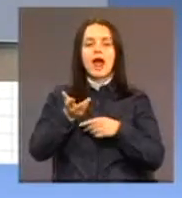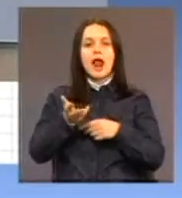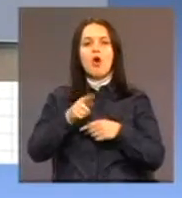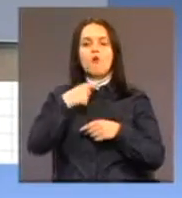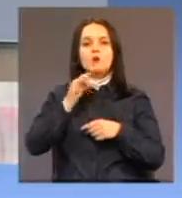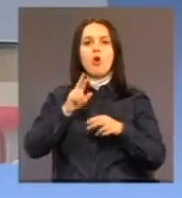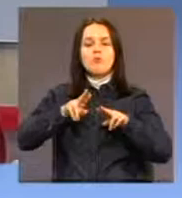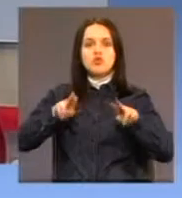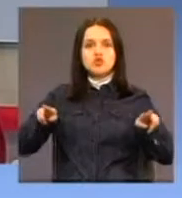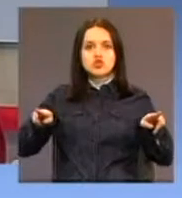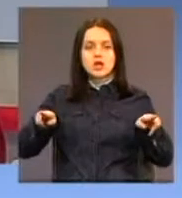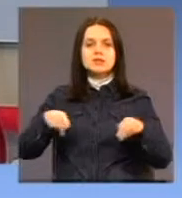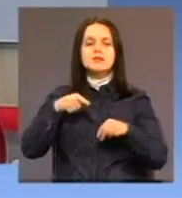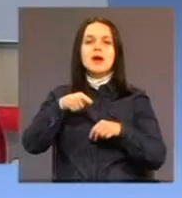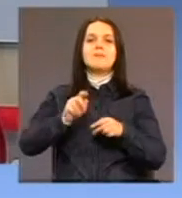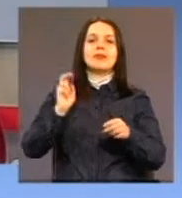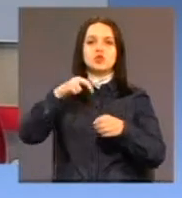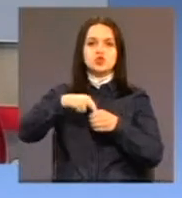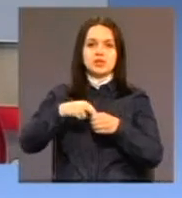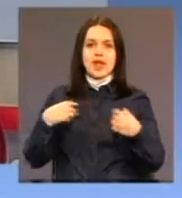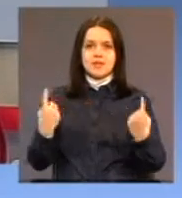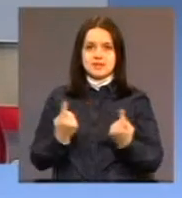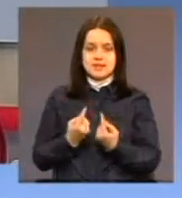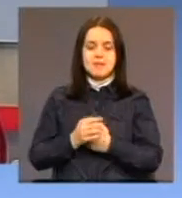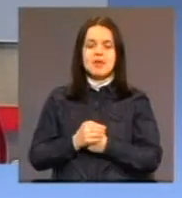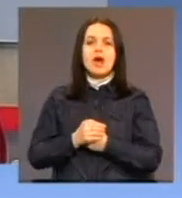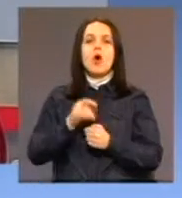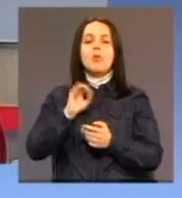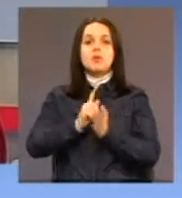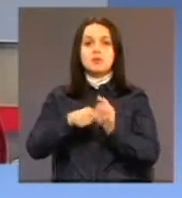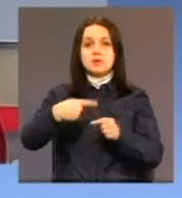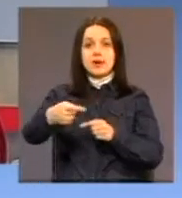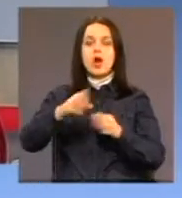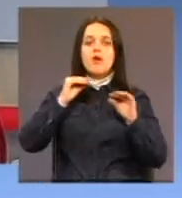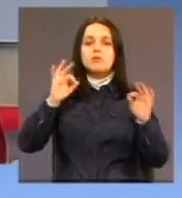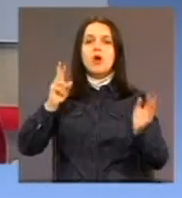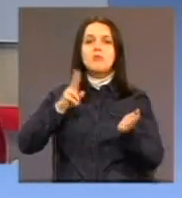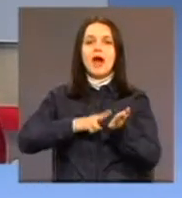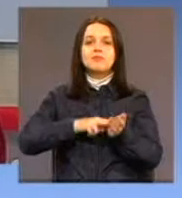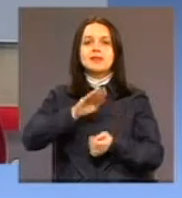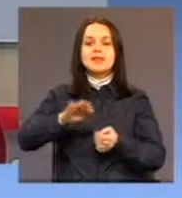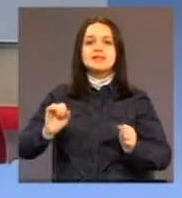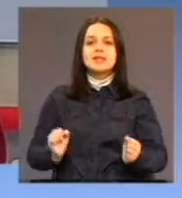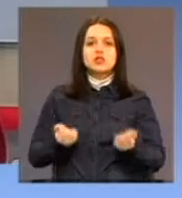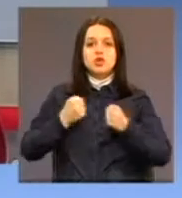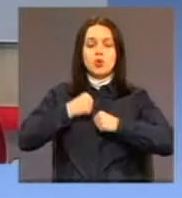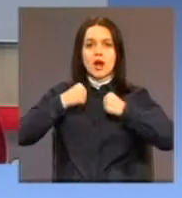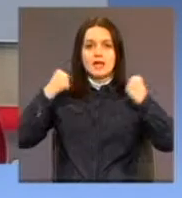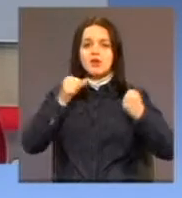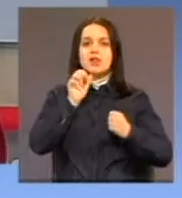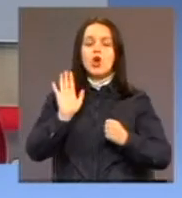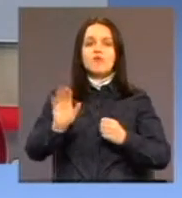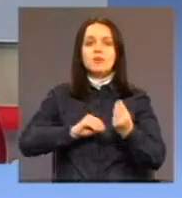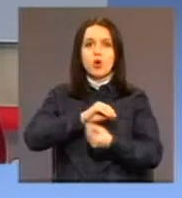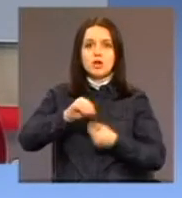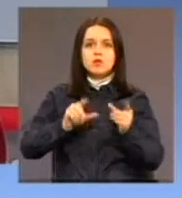pridružite nam se. U minutama koje su pred nama govorimo o pravima djece sa teškoćama u razvoju i njihovih porodica. U BiH